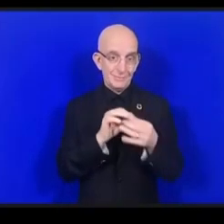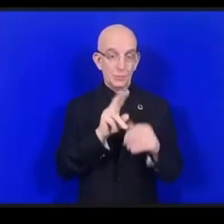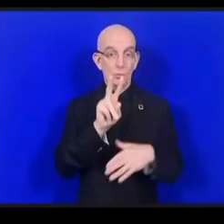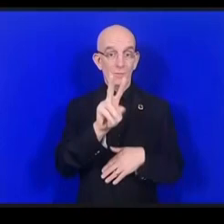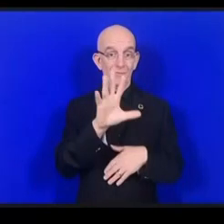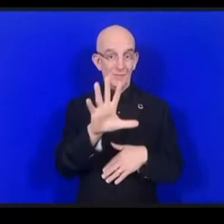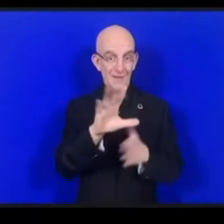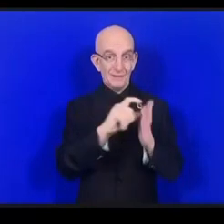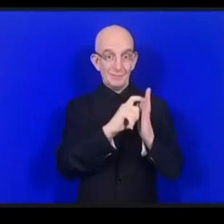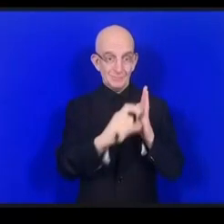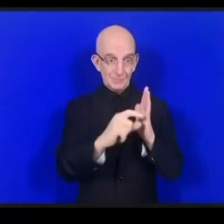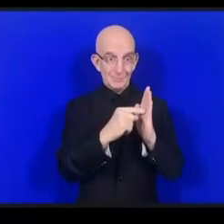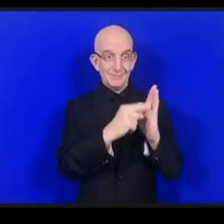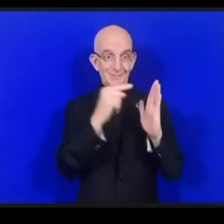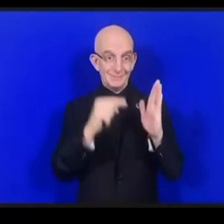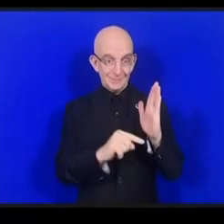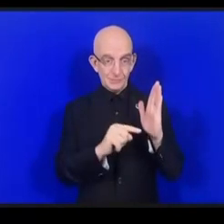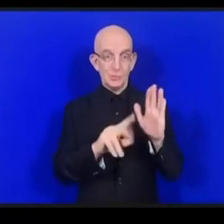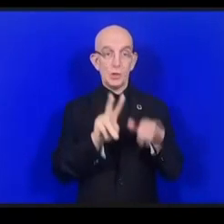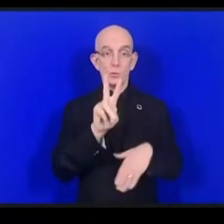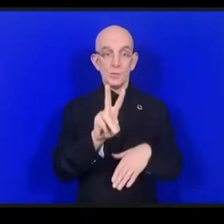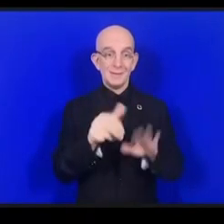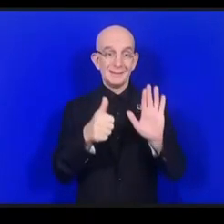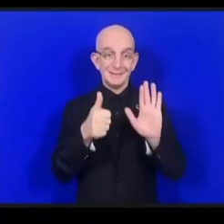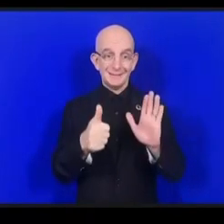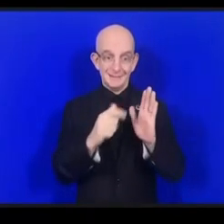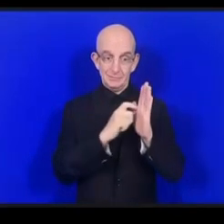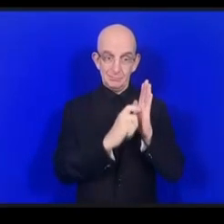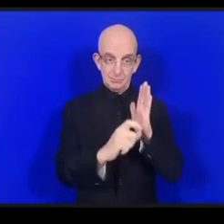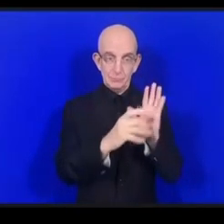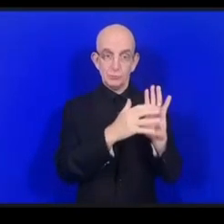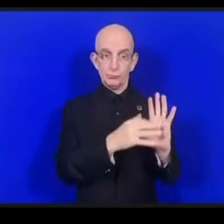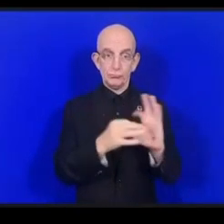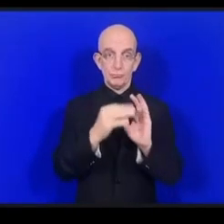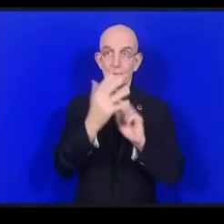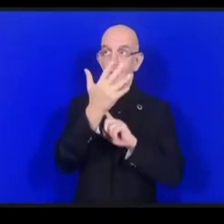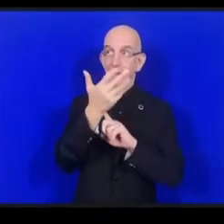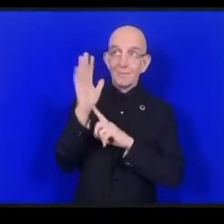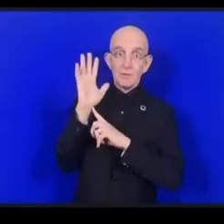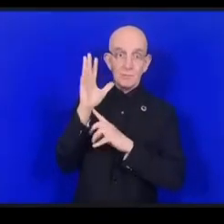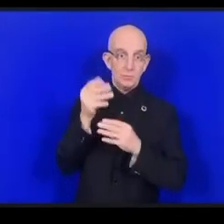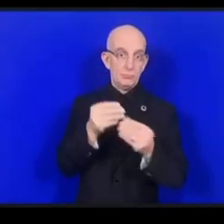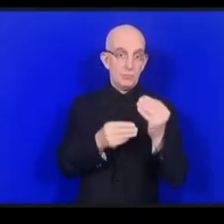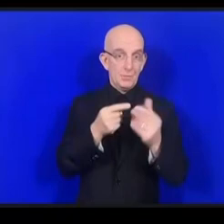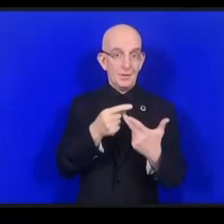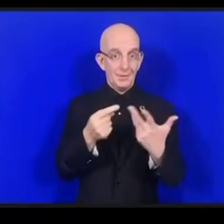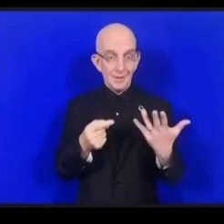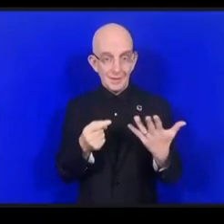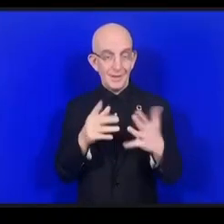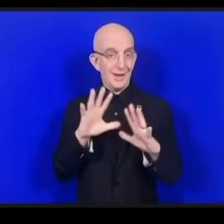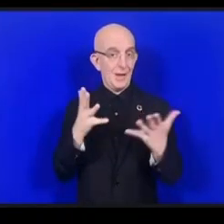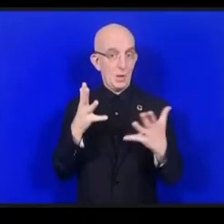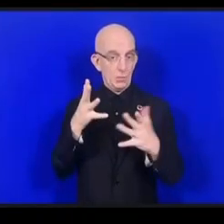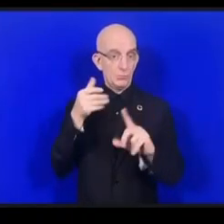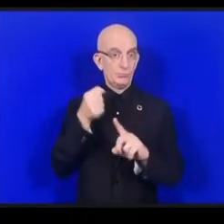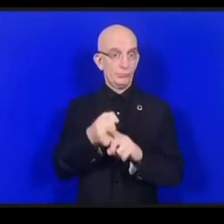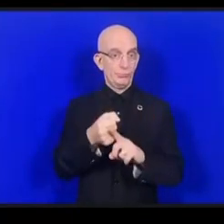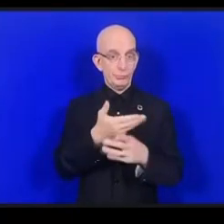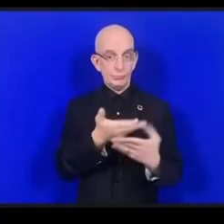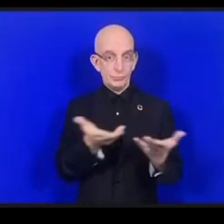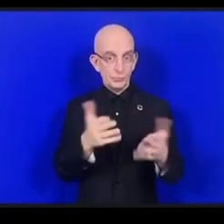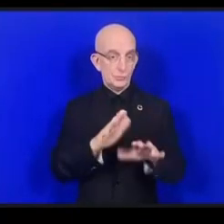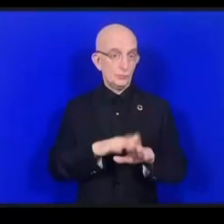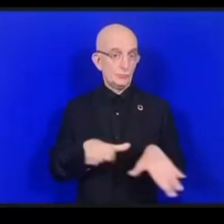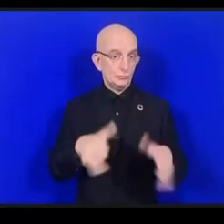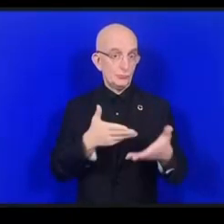وم المصادفة أن بعد هذه الوثيقة رقم خمسة وعشرين فإن هناك التعليق العام رقم